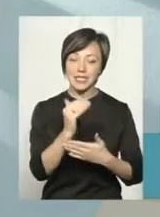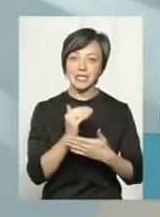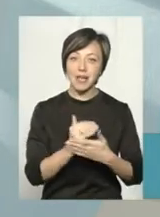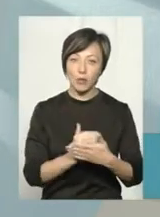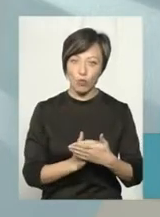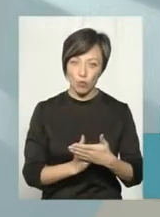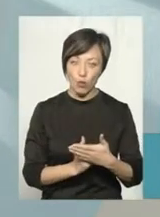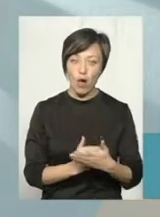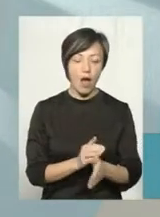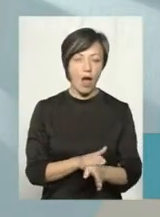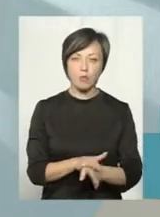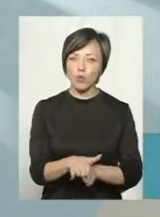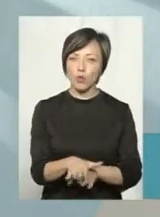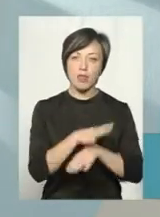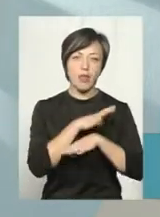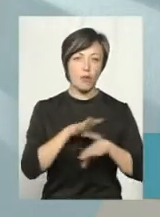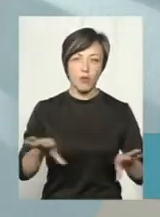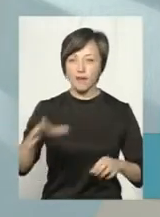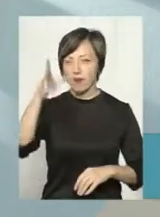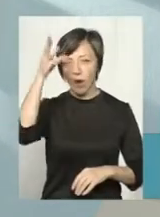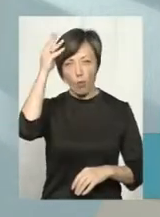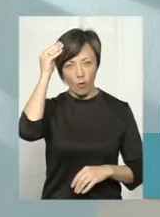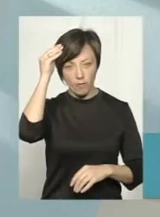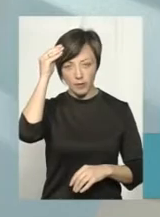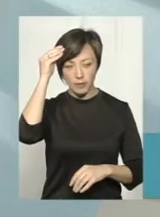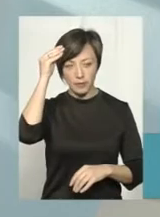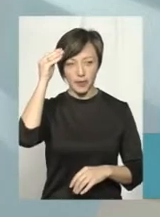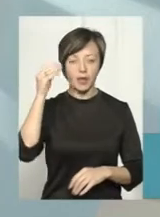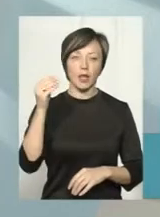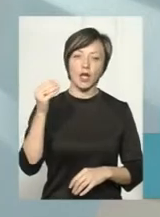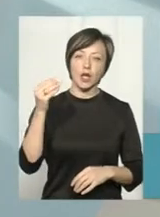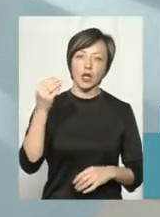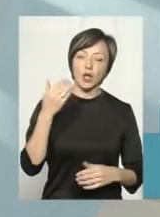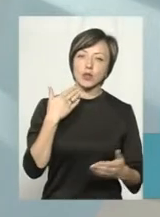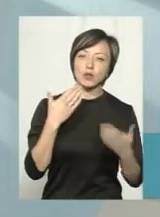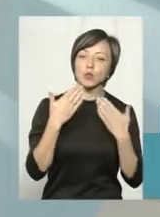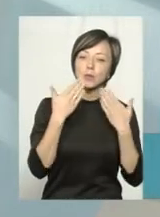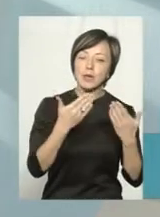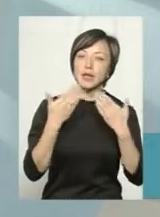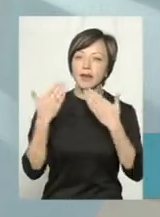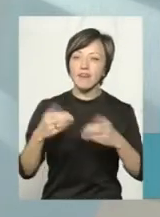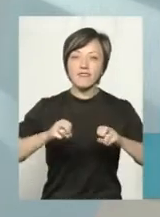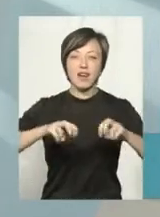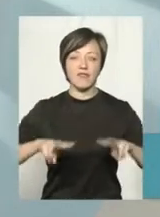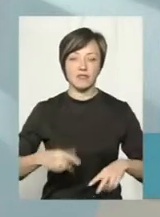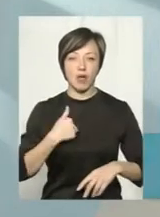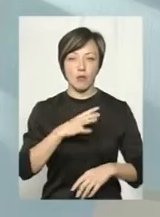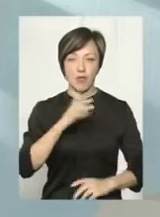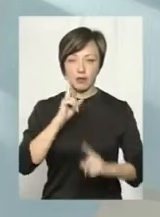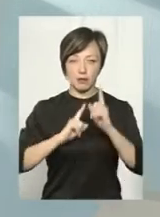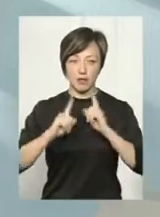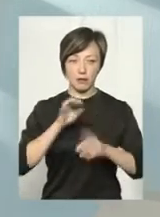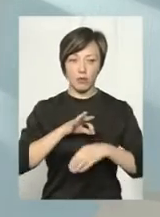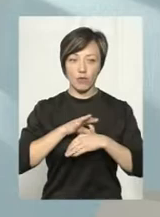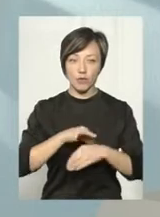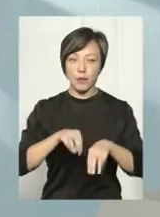абсолютно не були враховані думки фахівців. Я була на нараді, яку